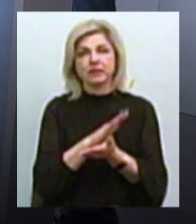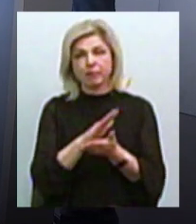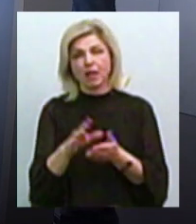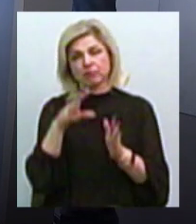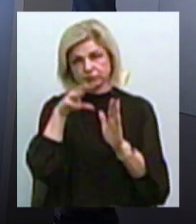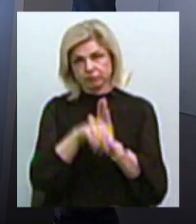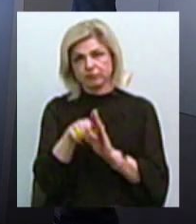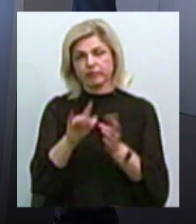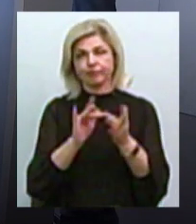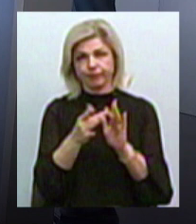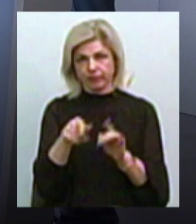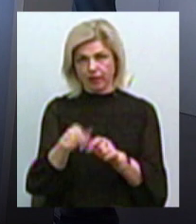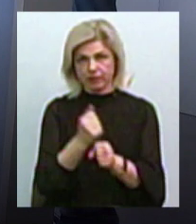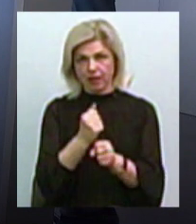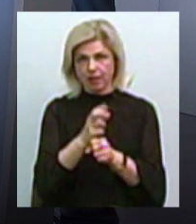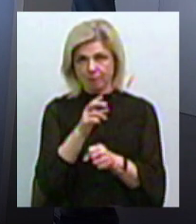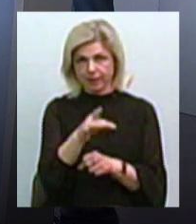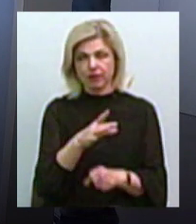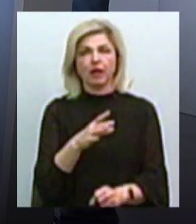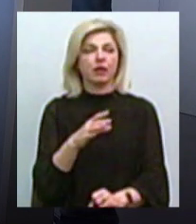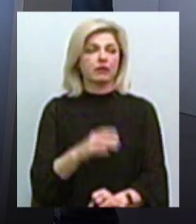делалось бы валидаторами, потому что это была бы